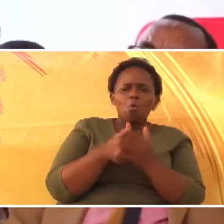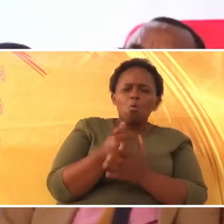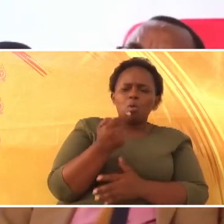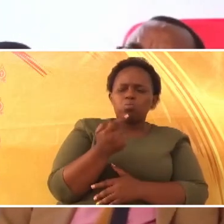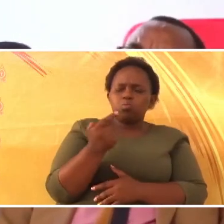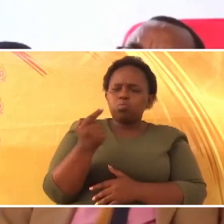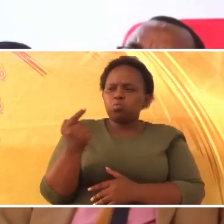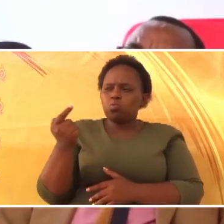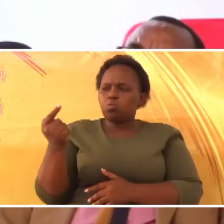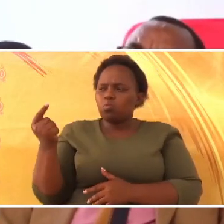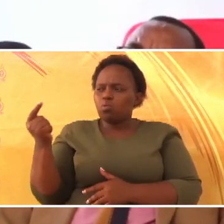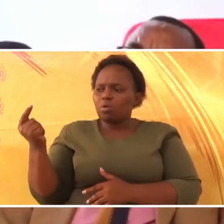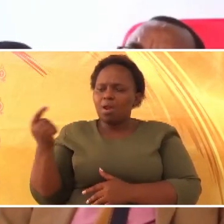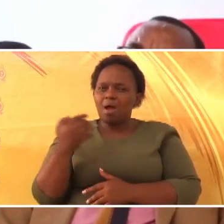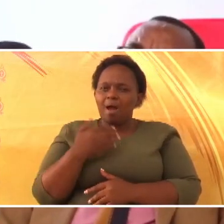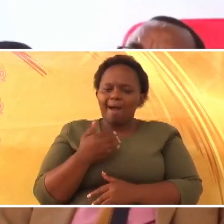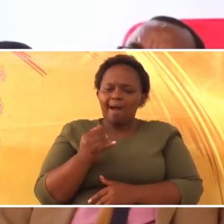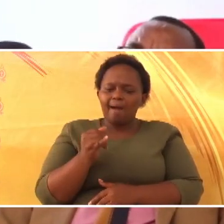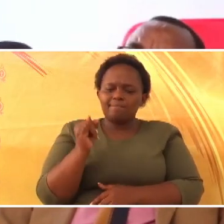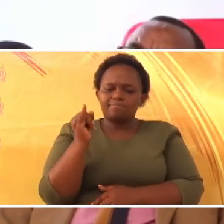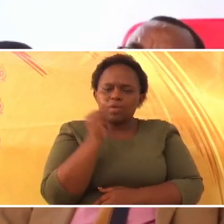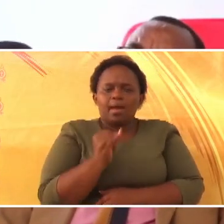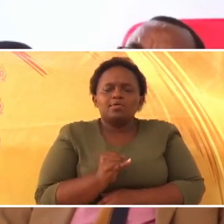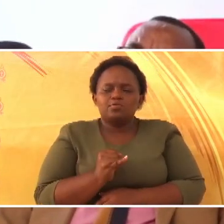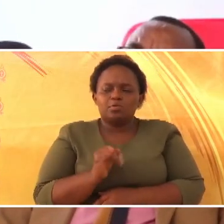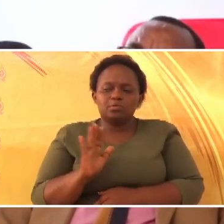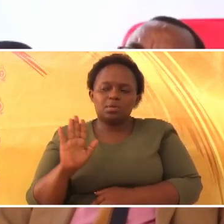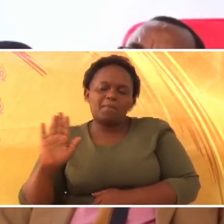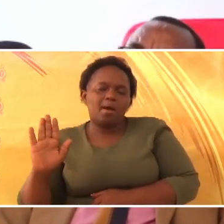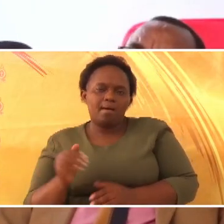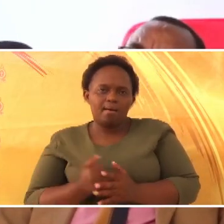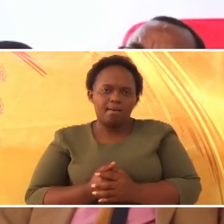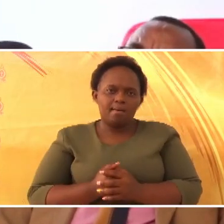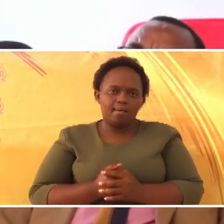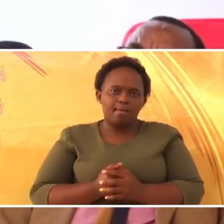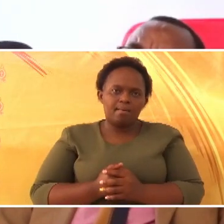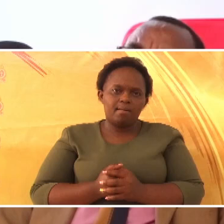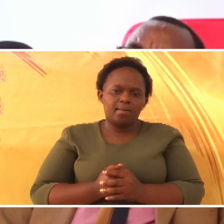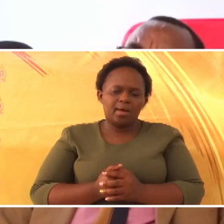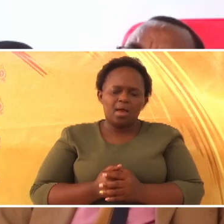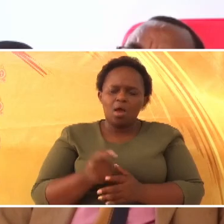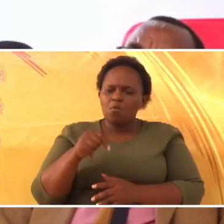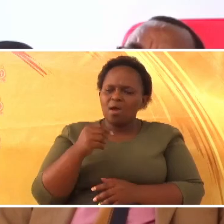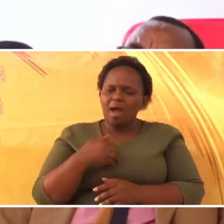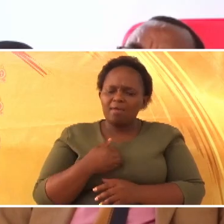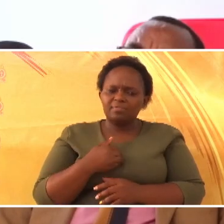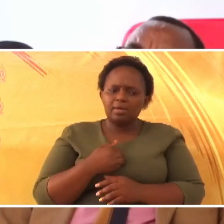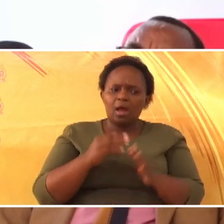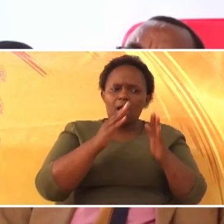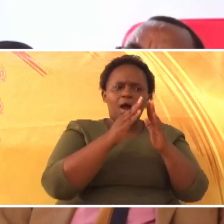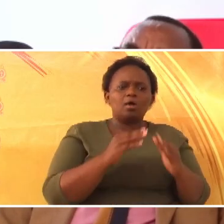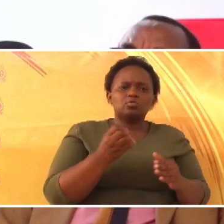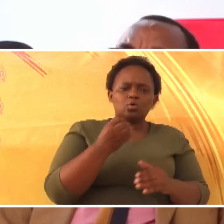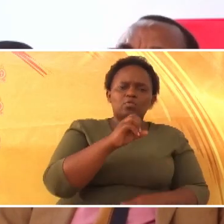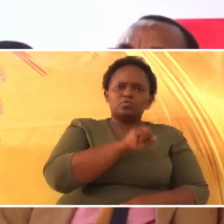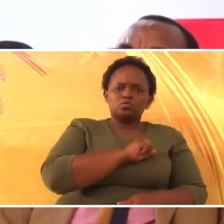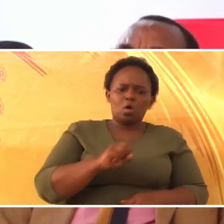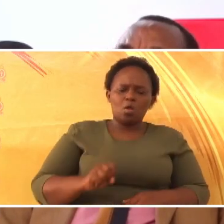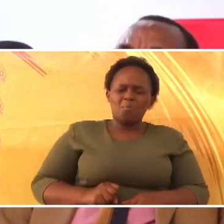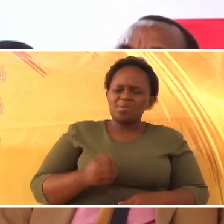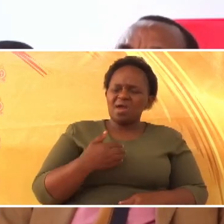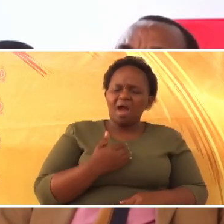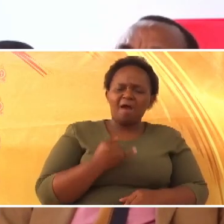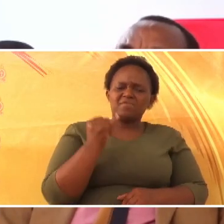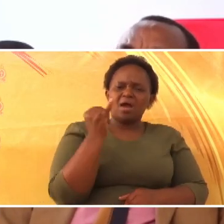waho, alikuja na mungu wake. Mungu ilikuwa imejazana kwa nani? Kwa Solomon.